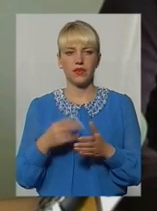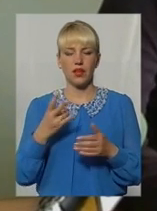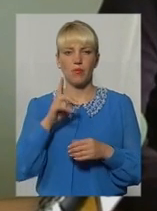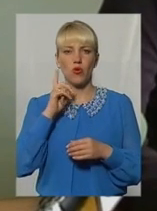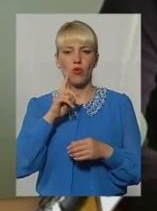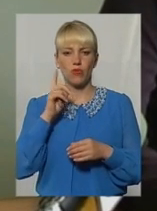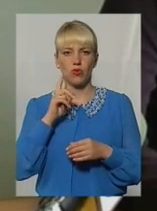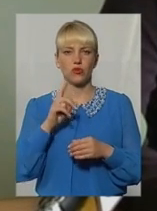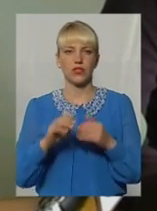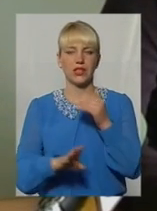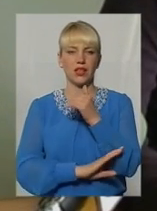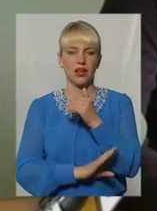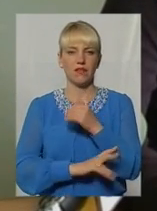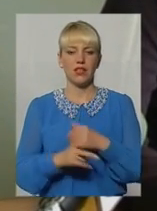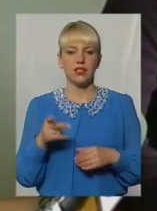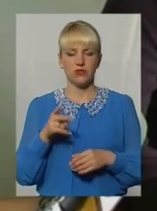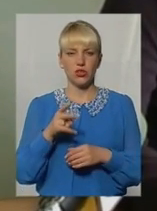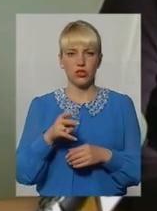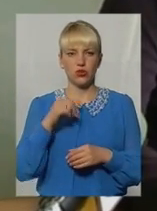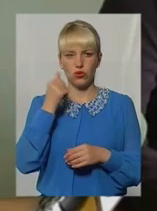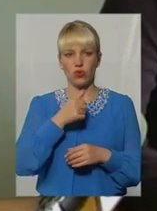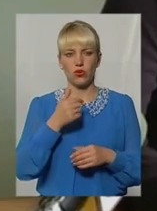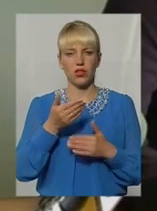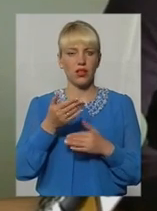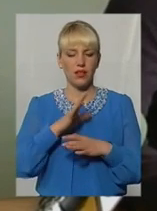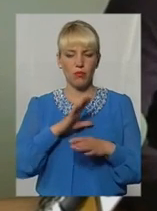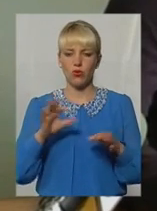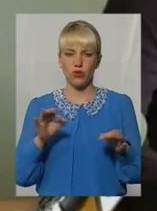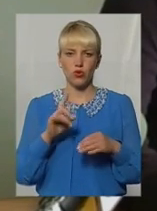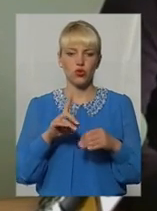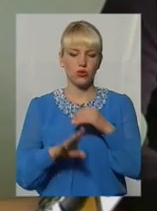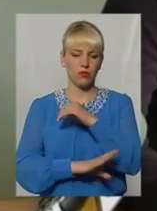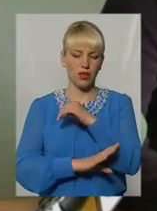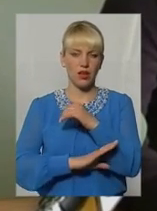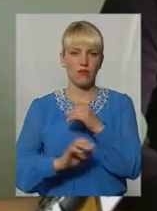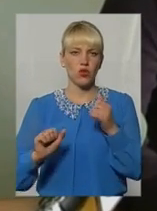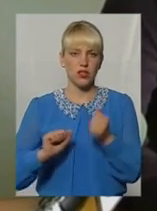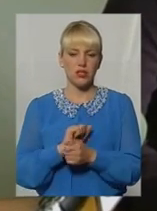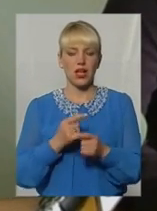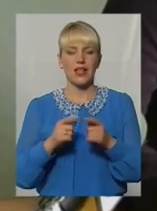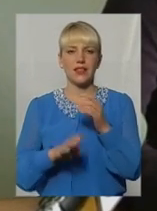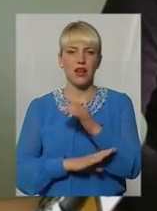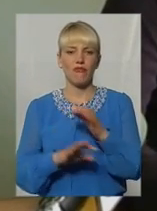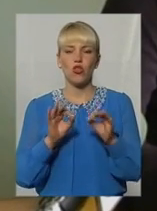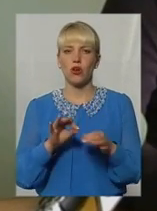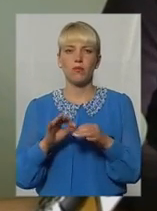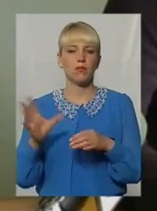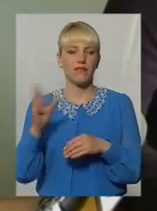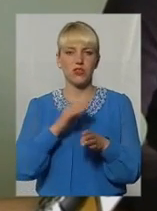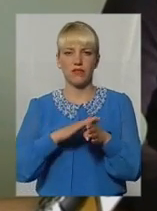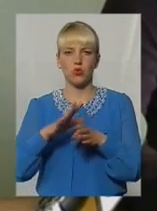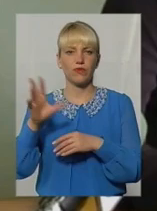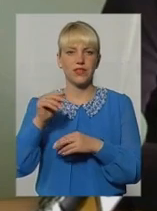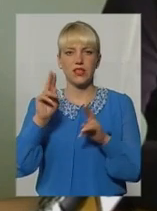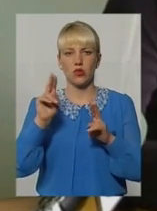приблизно з 2000 року. З тих років ще не було випадків, щоб дерева засихали, чи що вони нормально переносять. Ми соблюдаємо всі норми,